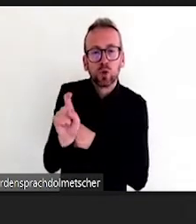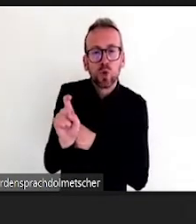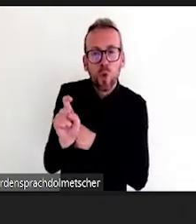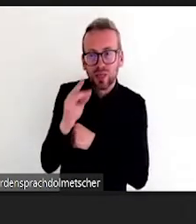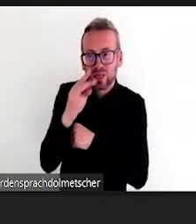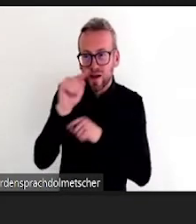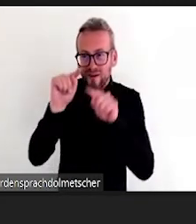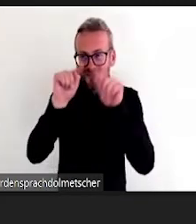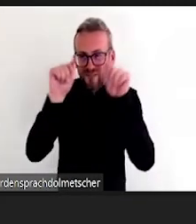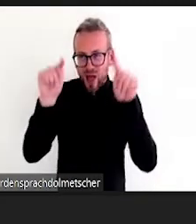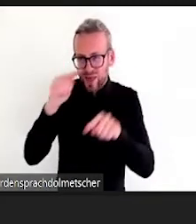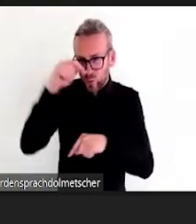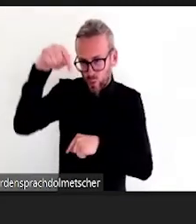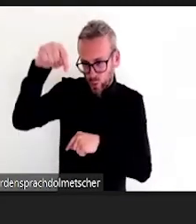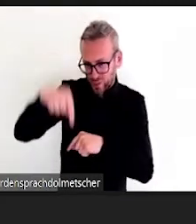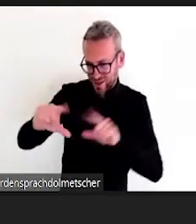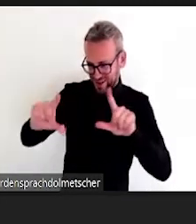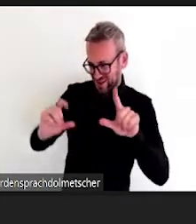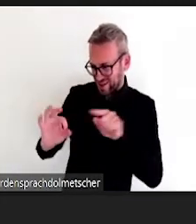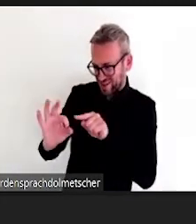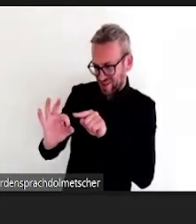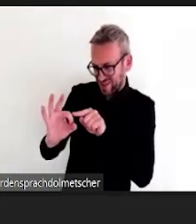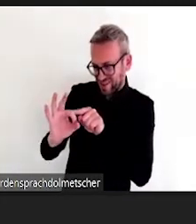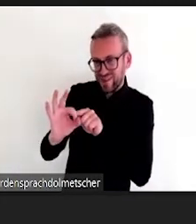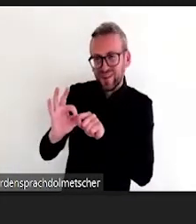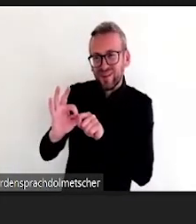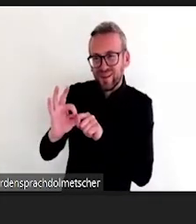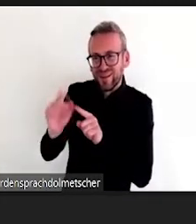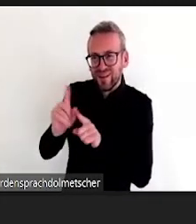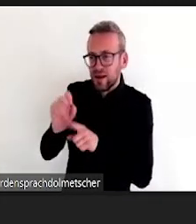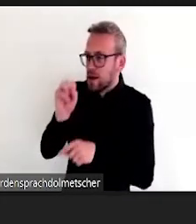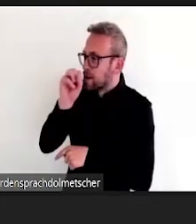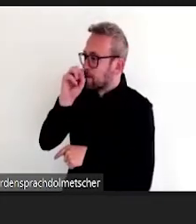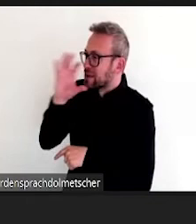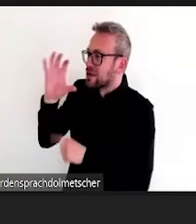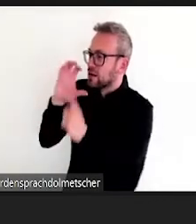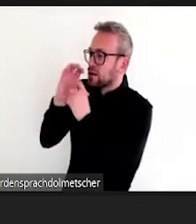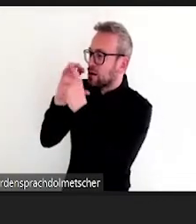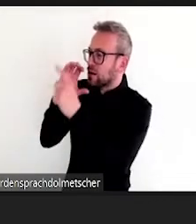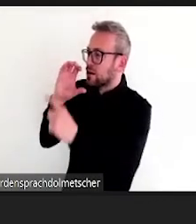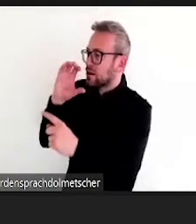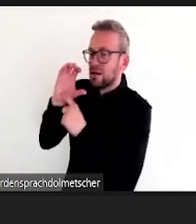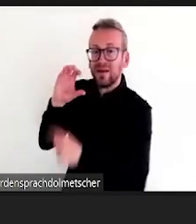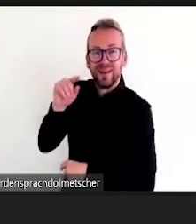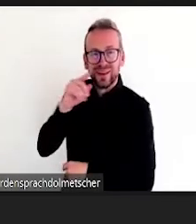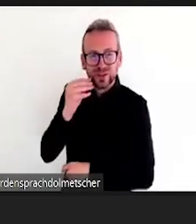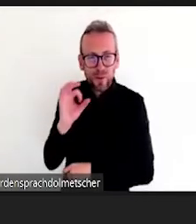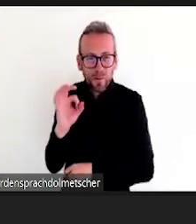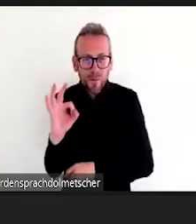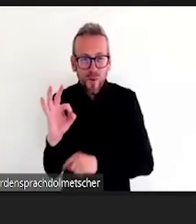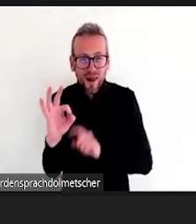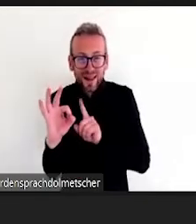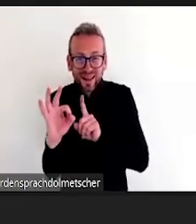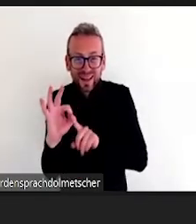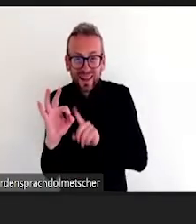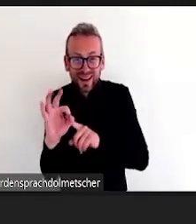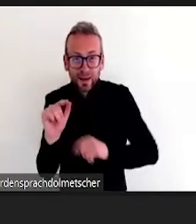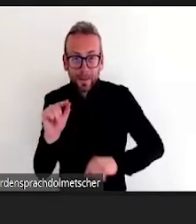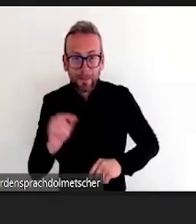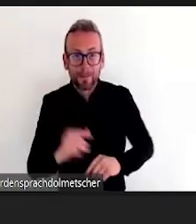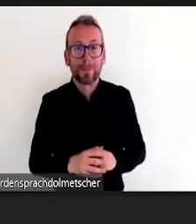Kommen wir einmal so ein bisschen zum Theorie-Teil. Was ist überhaupt die Klusion? Man kann schon so ein bisschen sagen, es ist eine Art